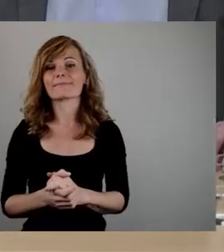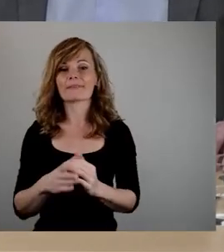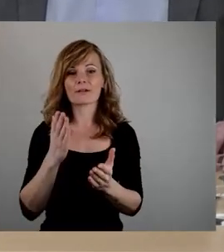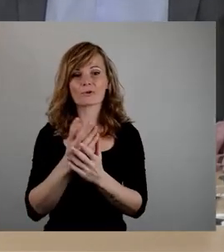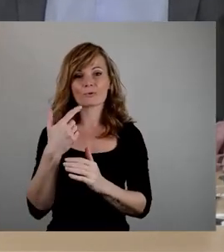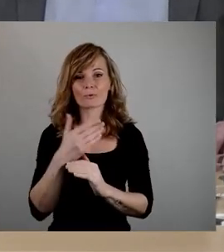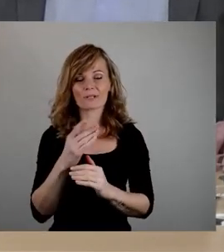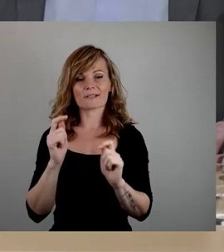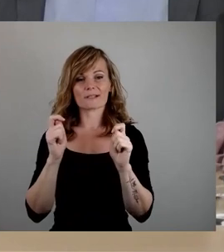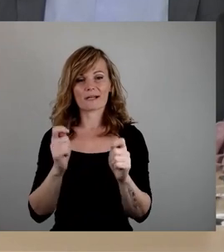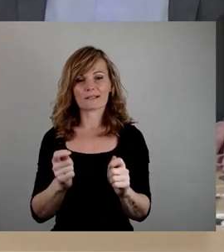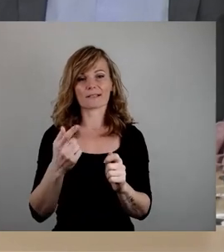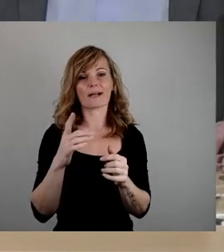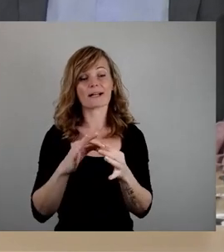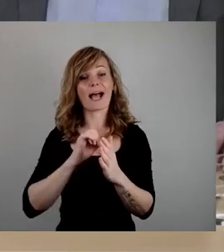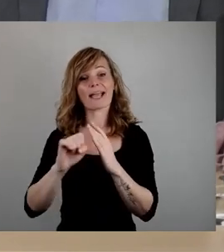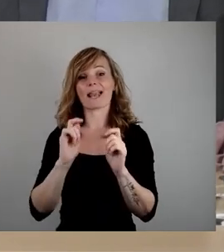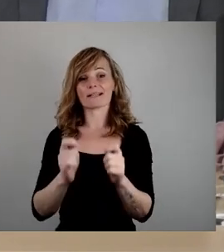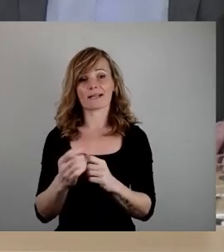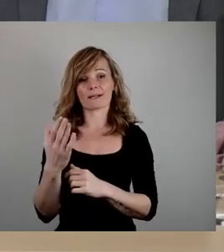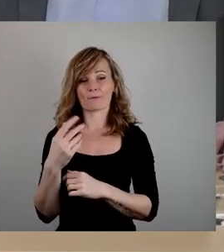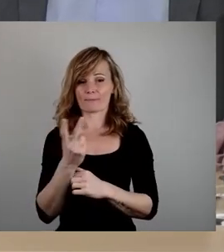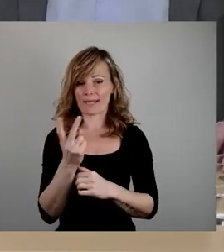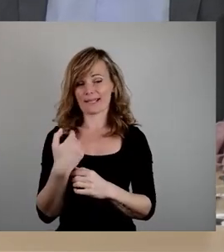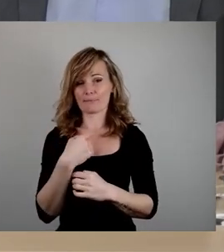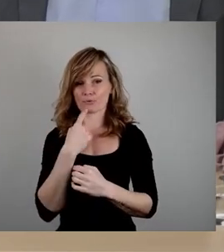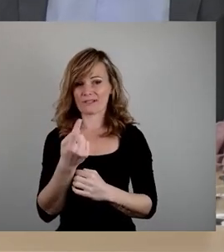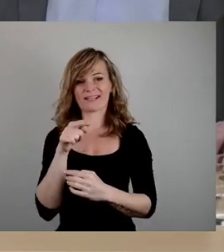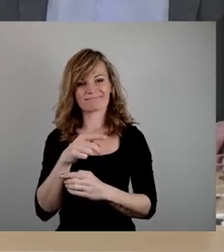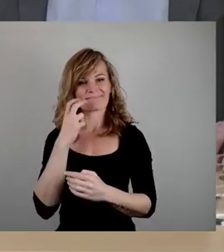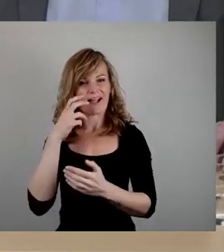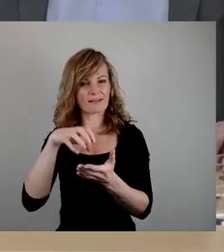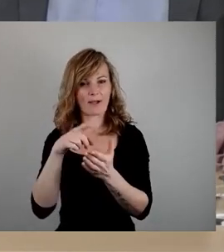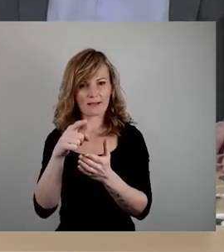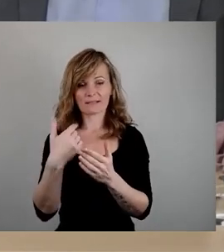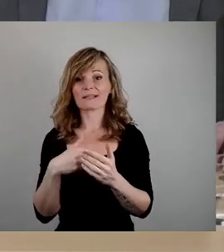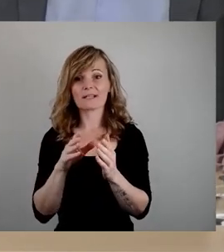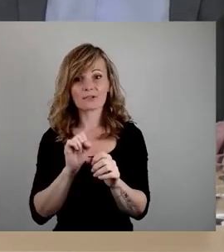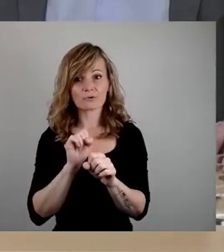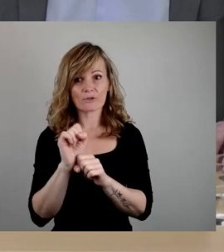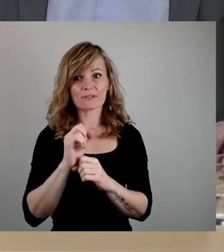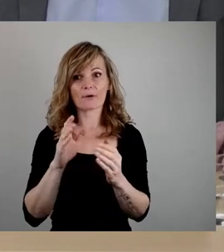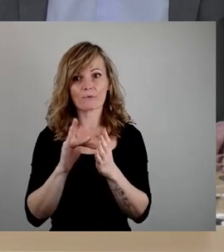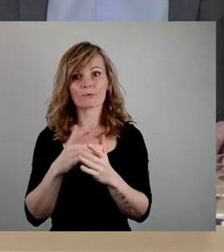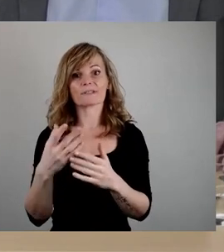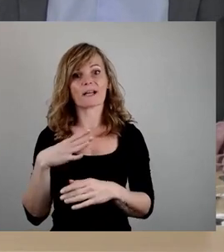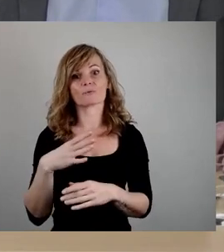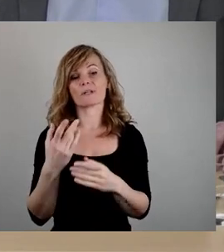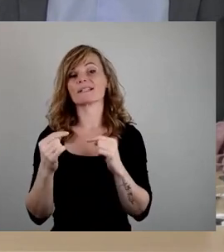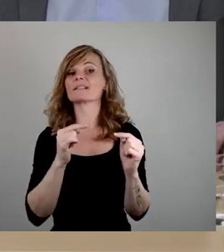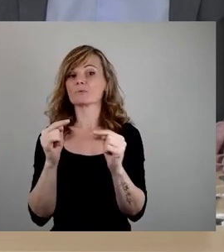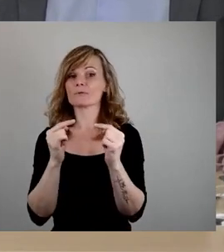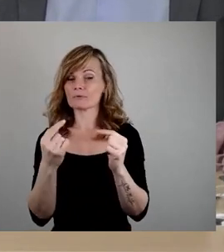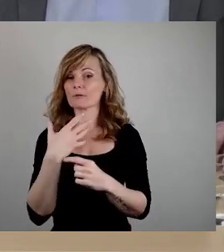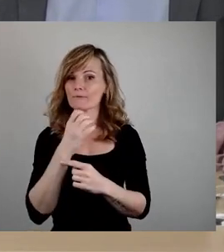Altmarkt geäußert. Trotzdem möchte ich aufgrund der aktuellen Diskussion zu Ihrer Information beitragen